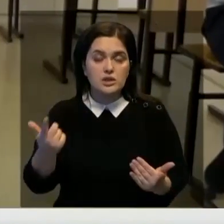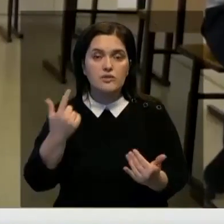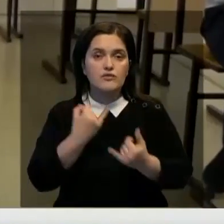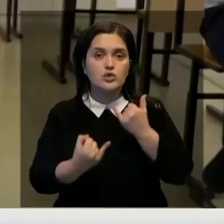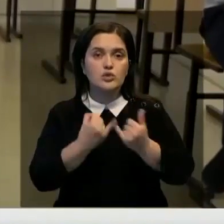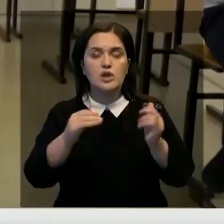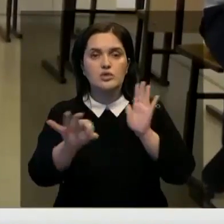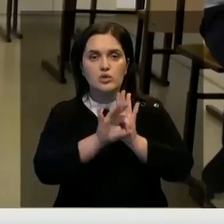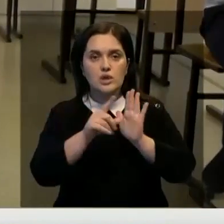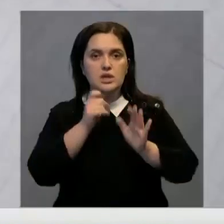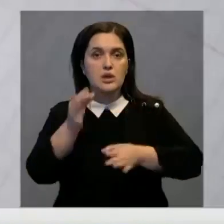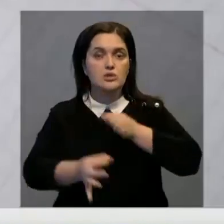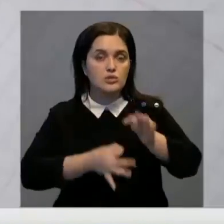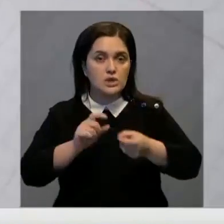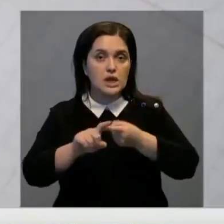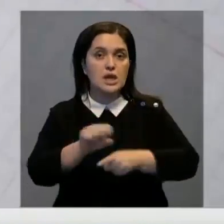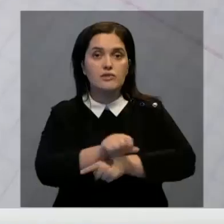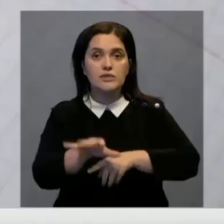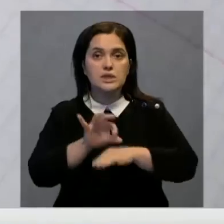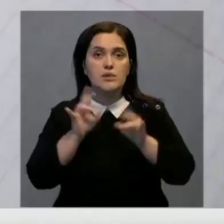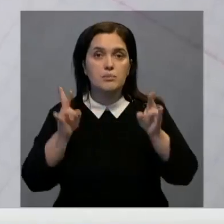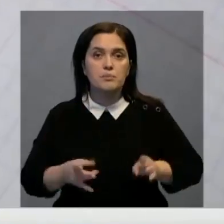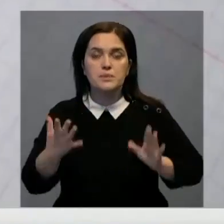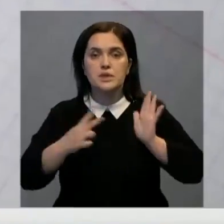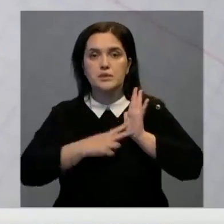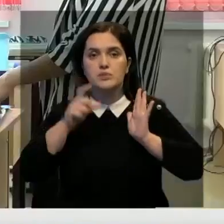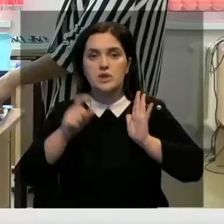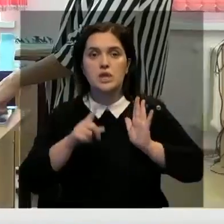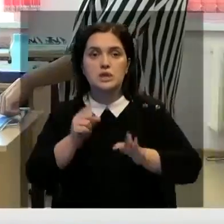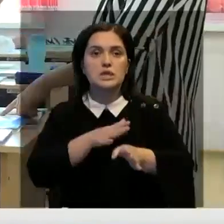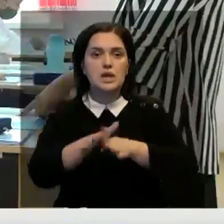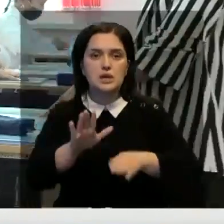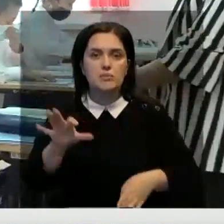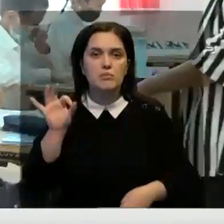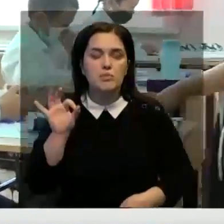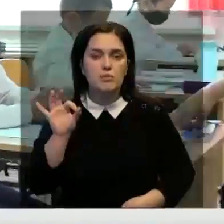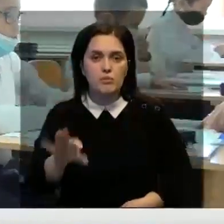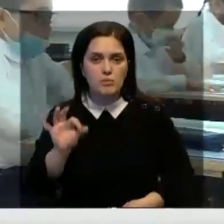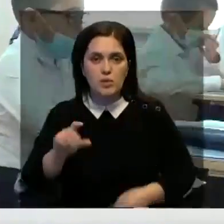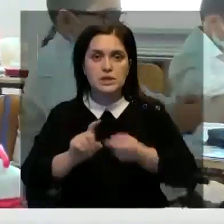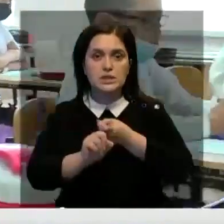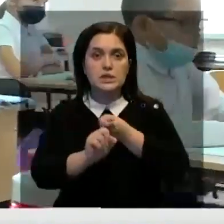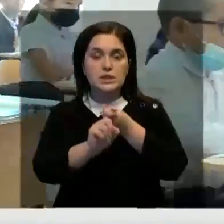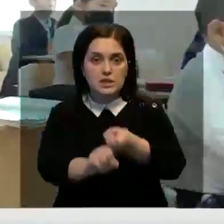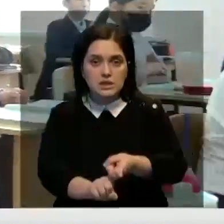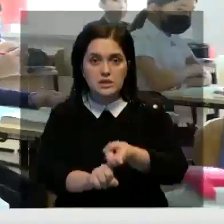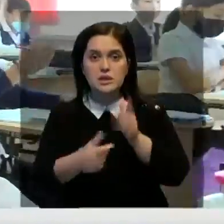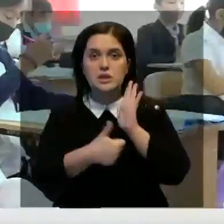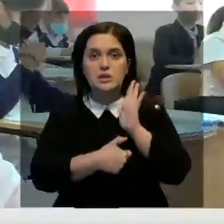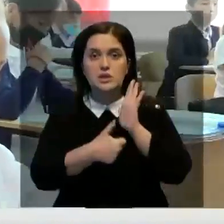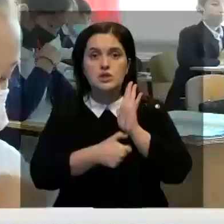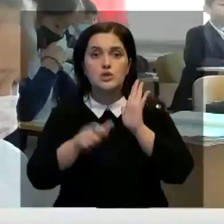находится в желтой зоне. За последние сутки коронавирусом заболели 57 человек. Всего за неполный октябрь